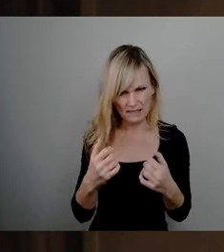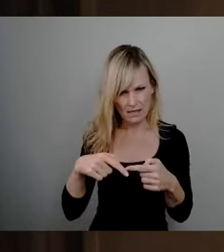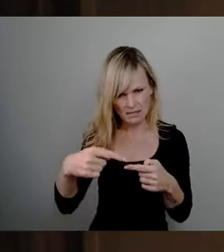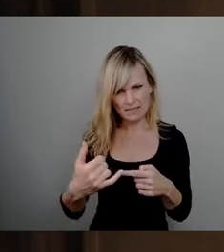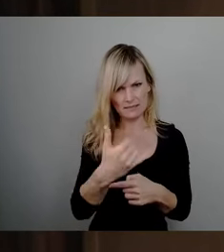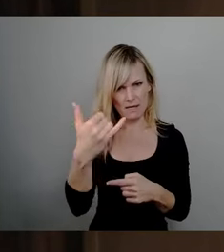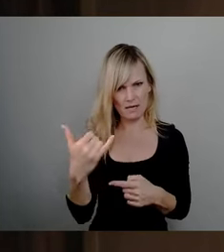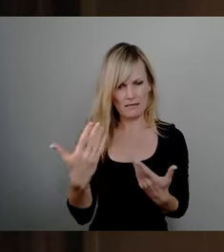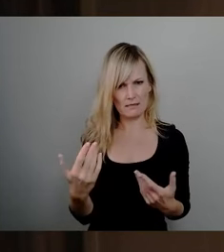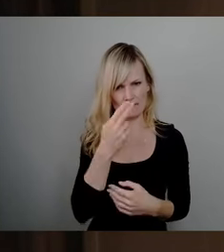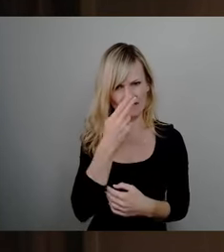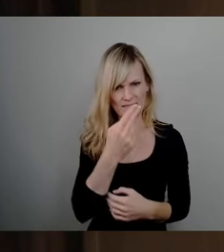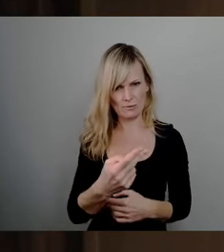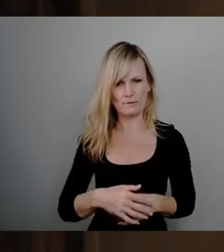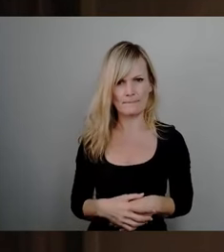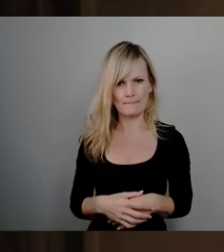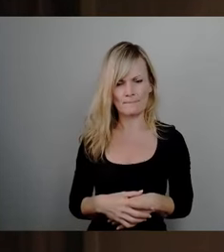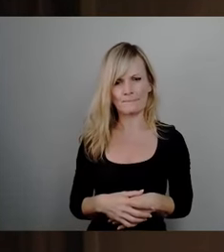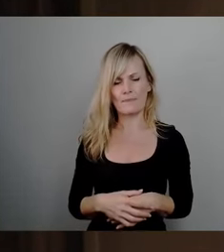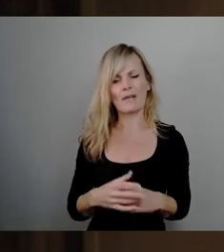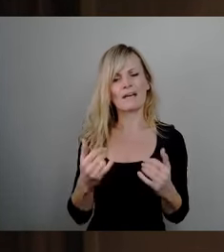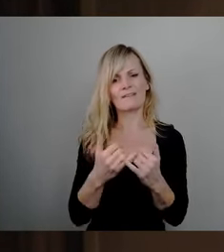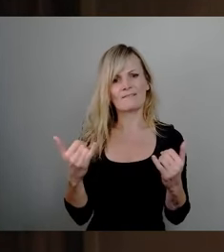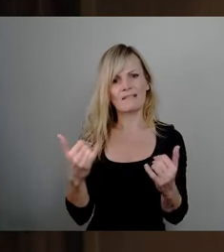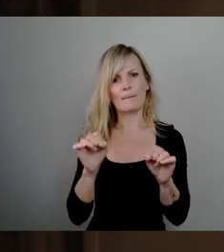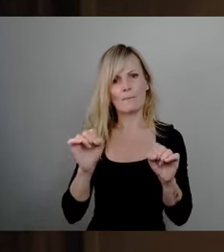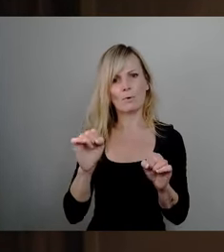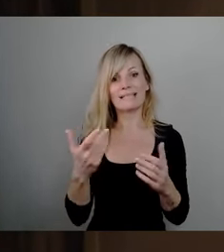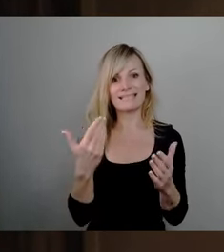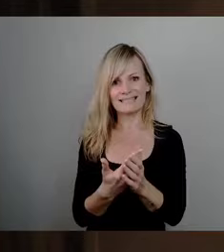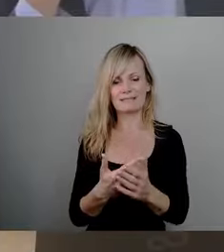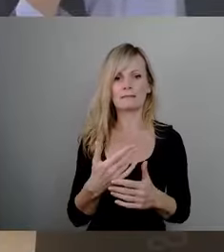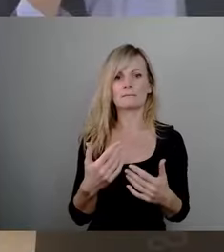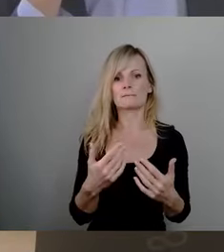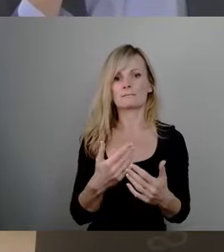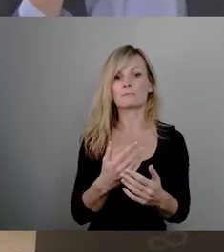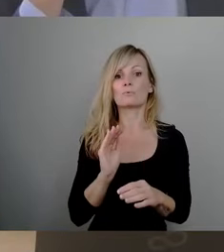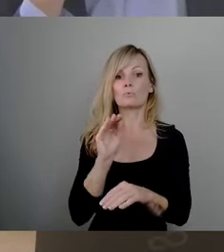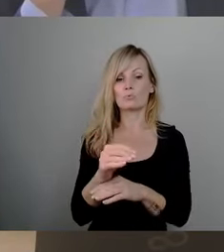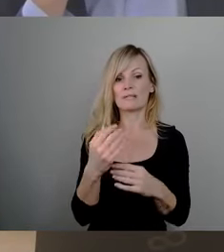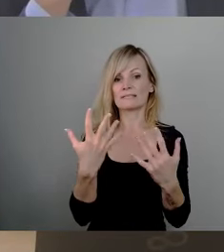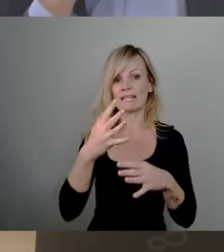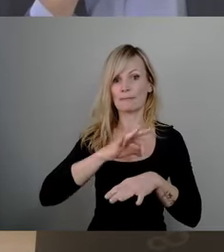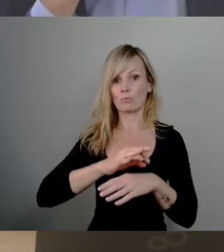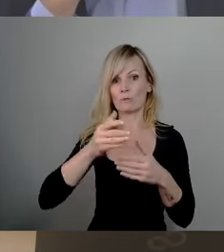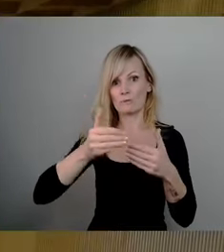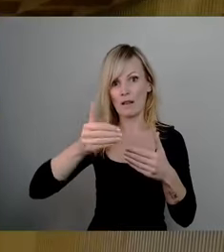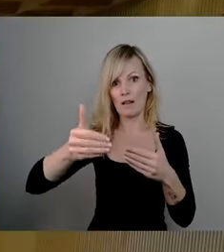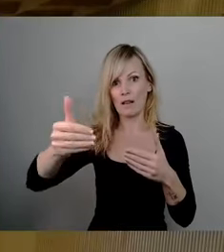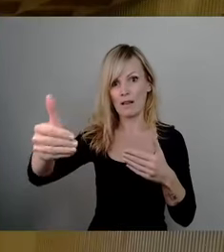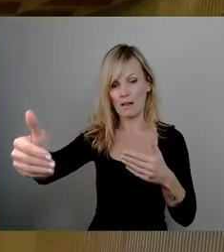können Ausdünnungen des Taktes ausgeschlossen werden? Danke. Und das wurde auch Herr Baubürgermeister Kühn beantworten.